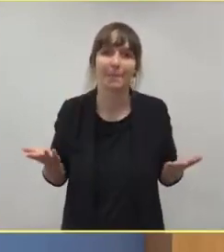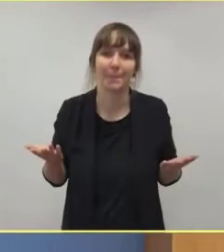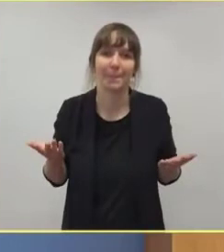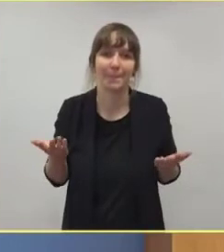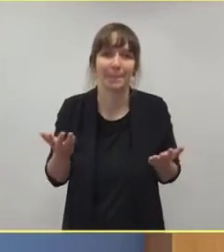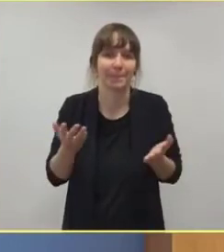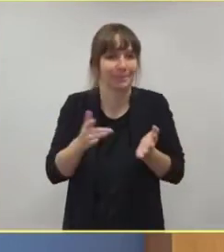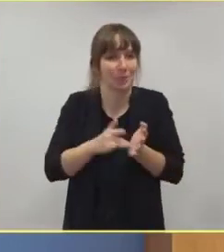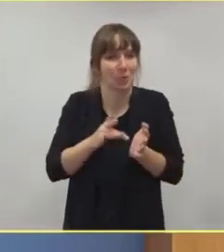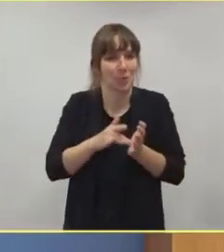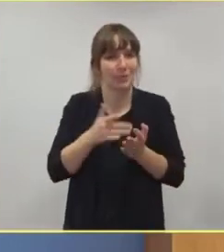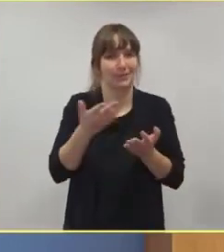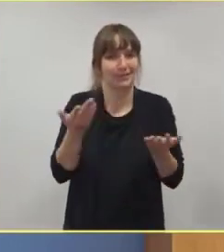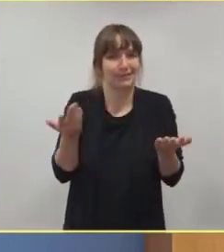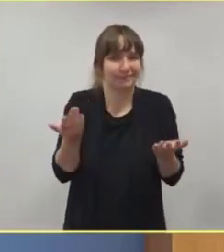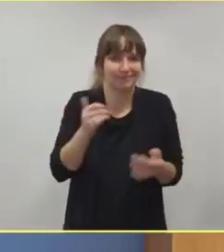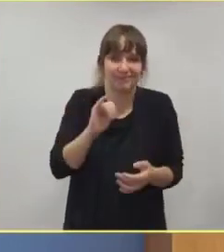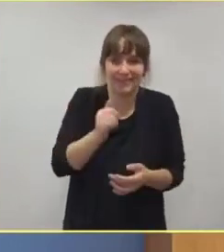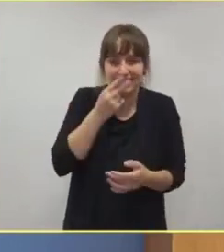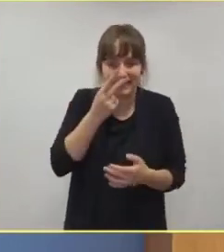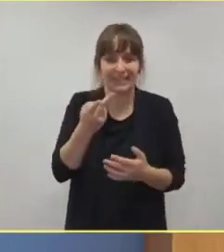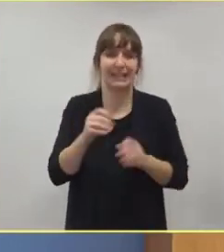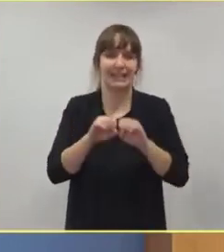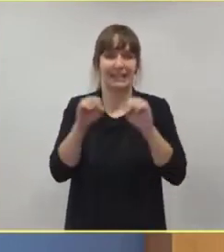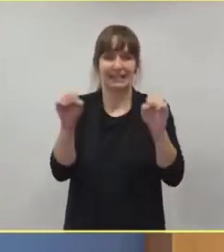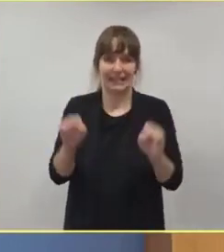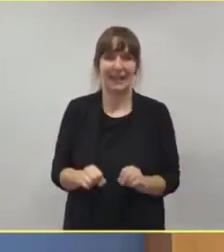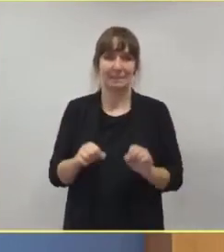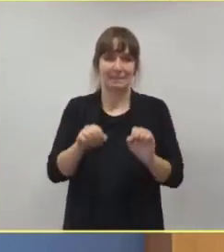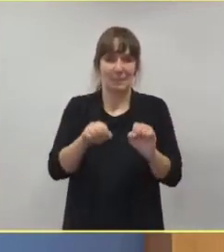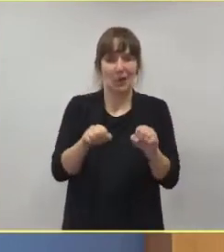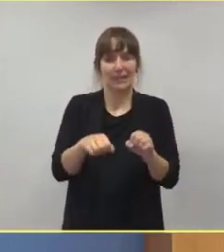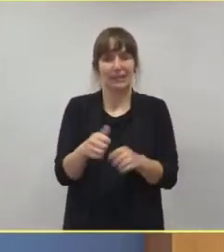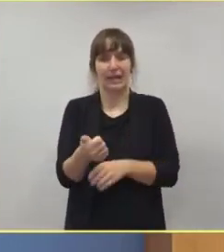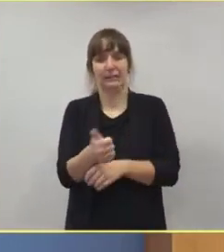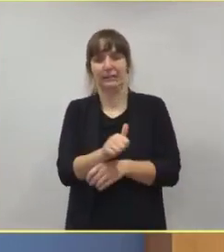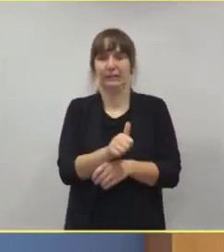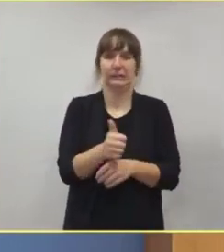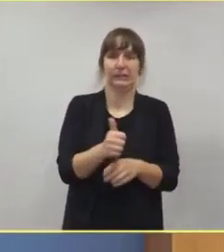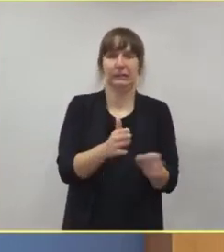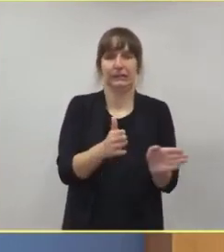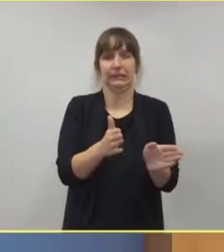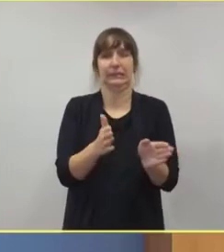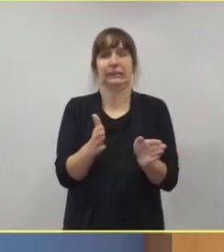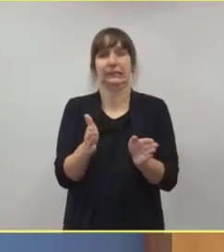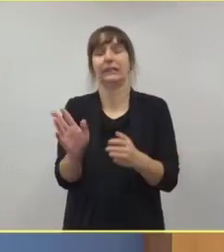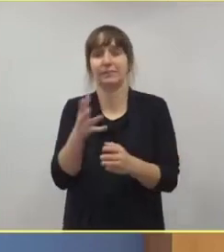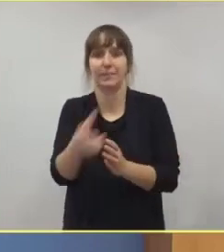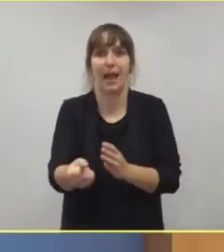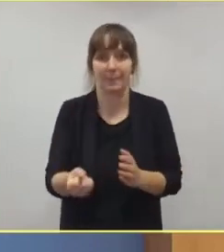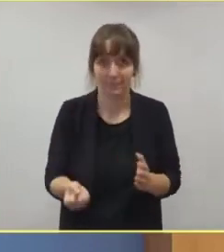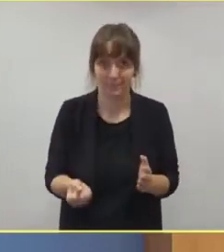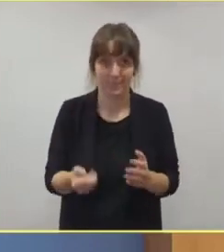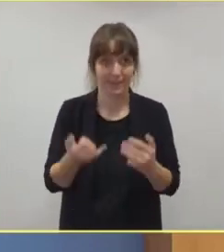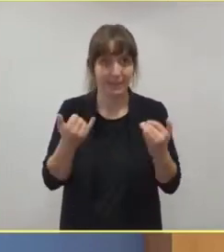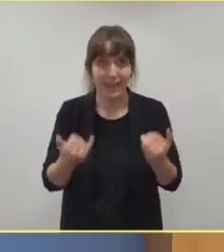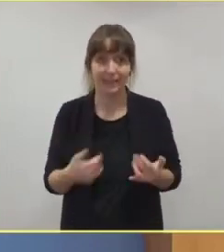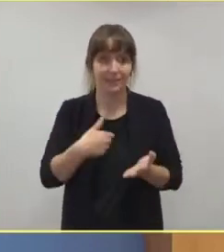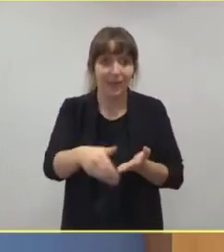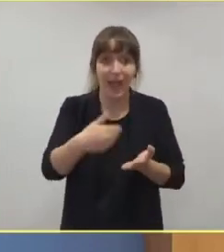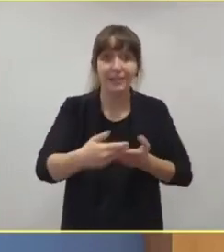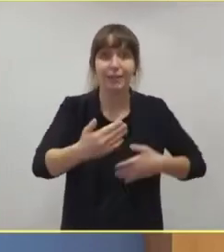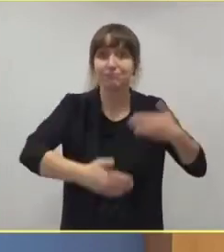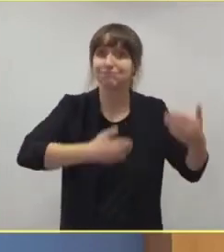erkannt haben. Und wenn jetzt die Notbremse nicht gezogen wäre,